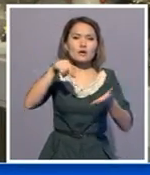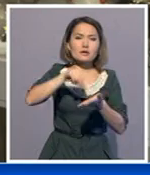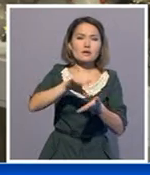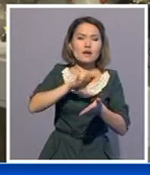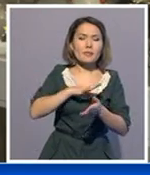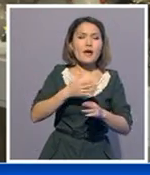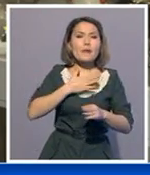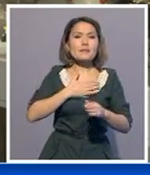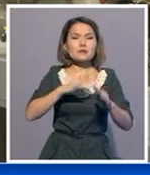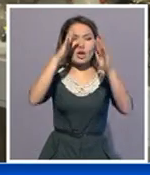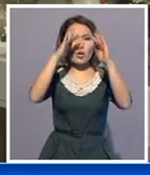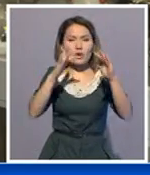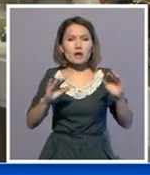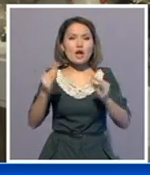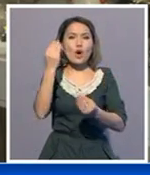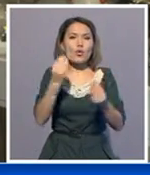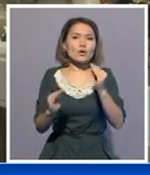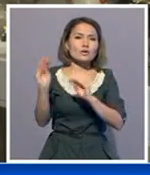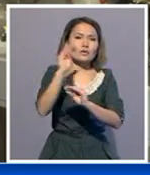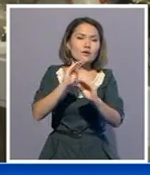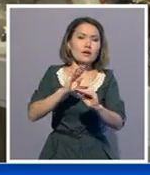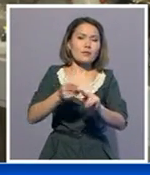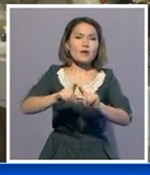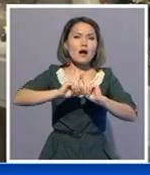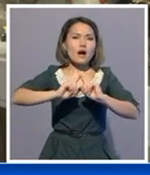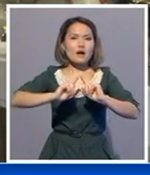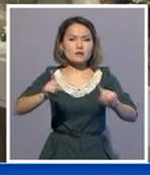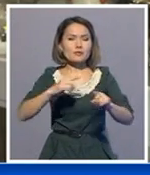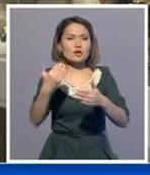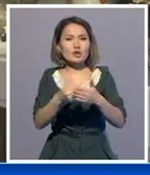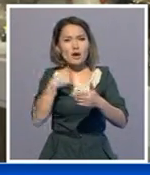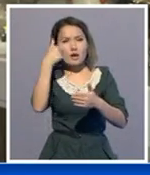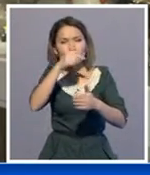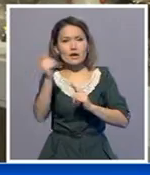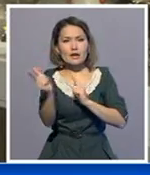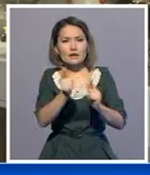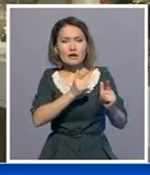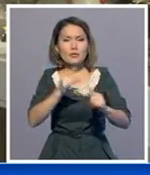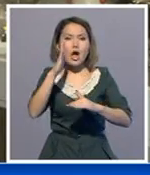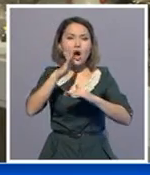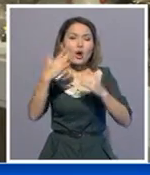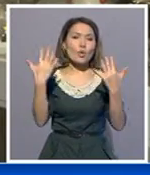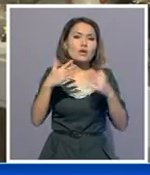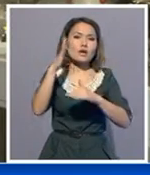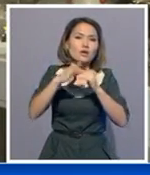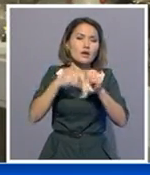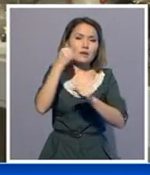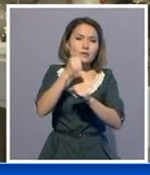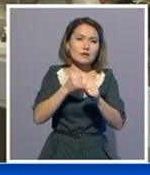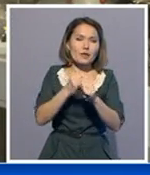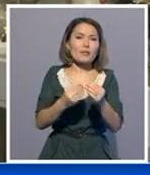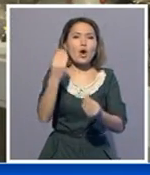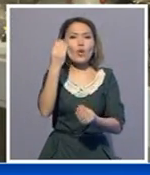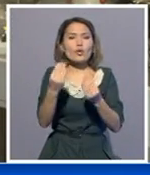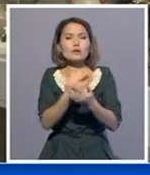орайластырып, безендірген болады. Ал бейл сәнтік қолдан балы өнерге ерекше назар аудардық. Өткен шеверлер өз қолымен жасаған бұйымдар отпасылық мерекенің мәнін